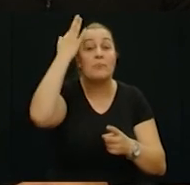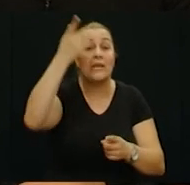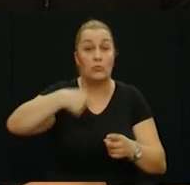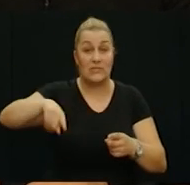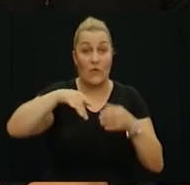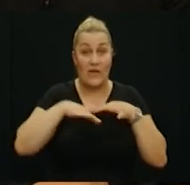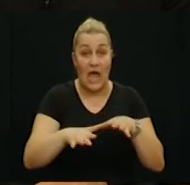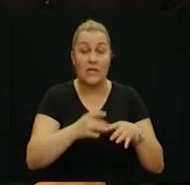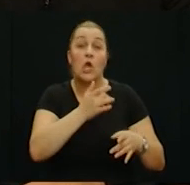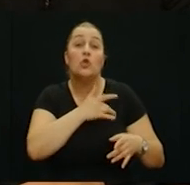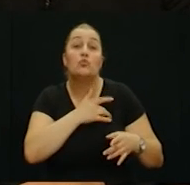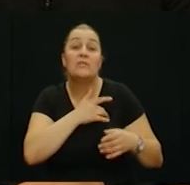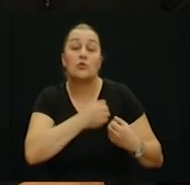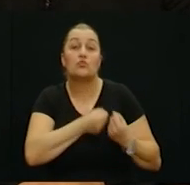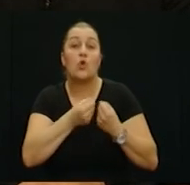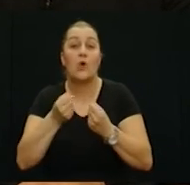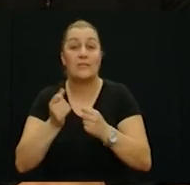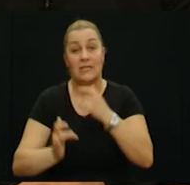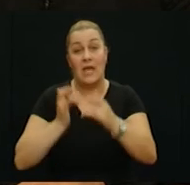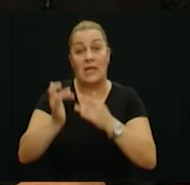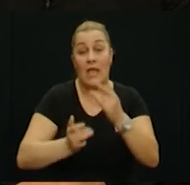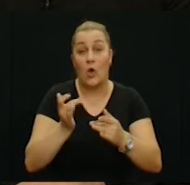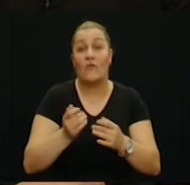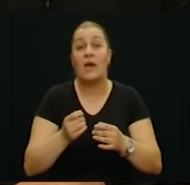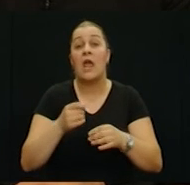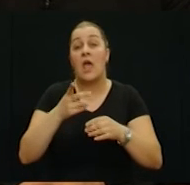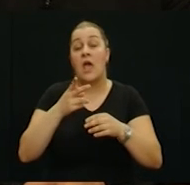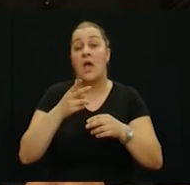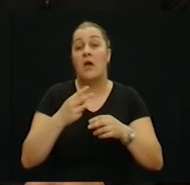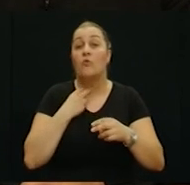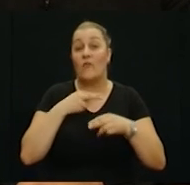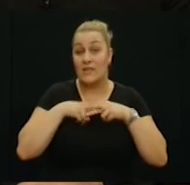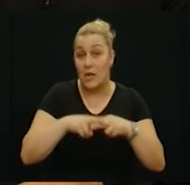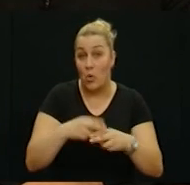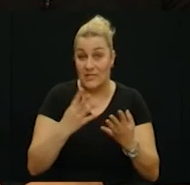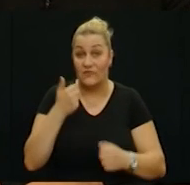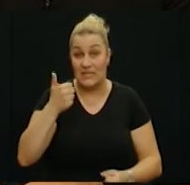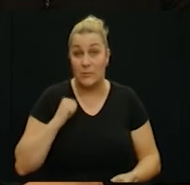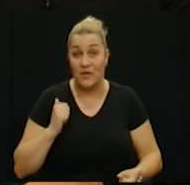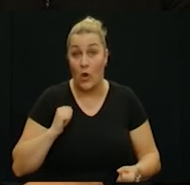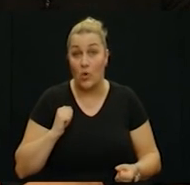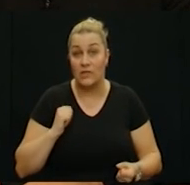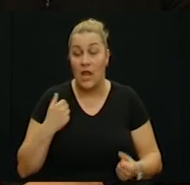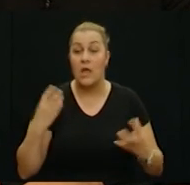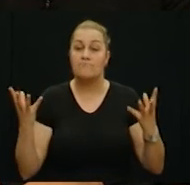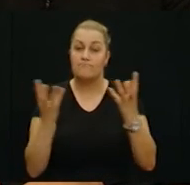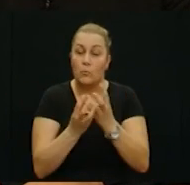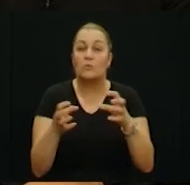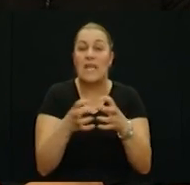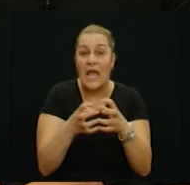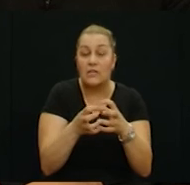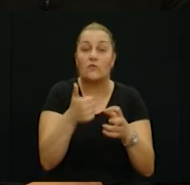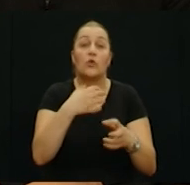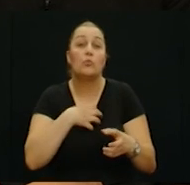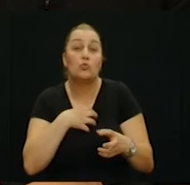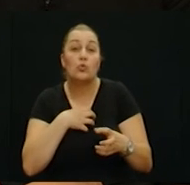ovaj narod i nositi u srcu tekovine Vukovarske bolnice 1991. godine i misliti u tom jednom zajedništu u tom jednom